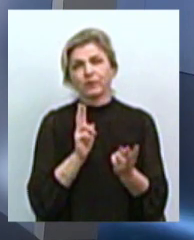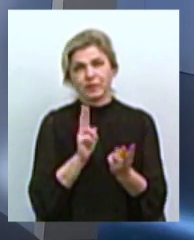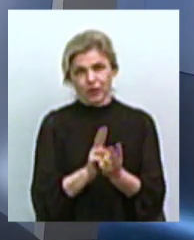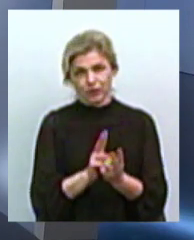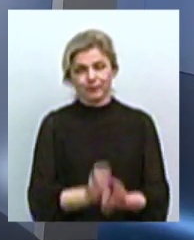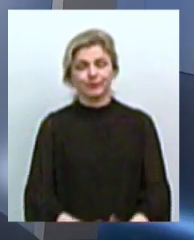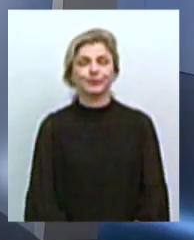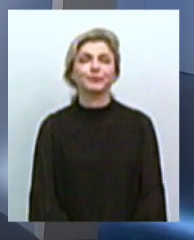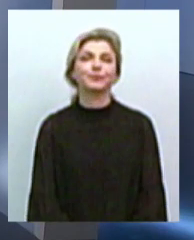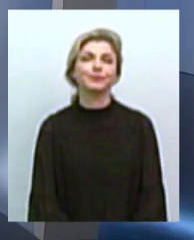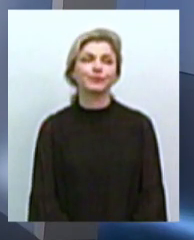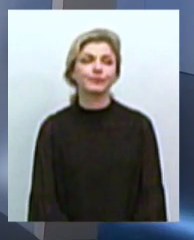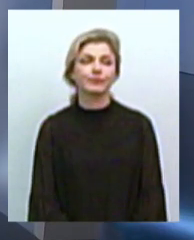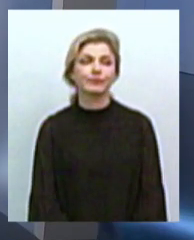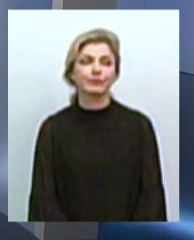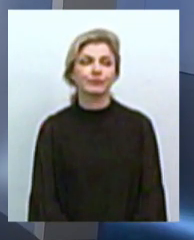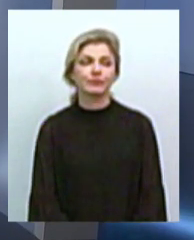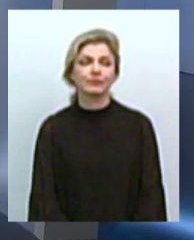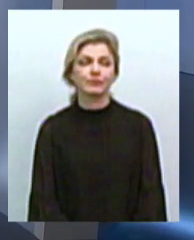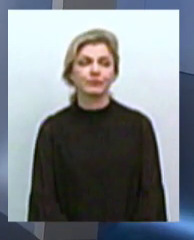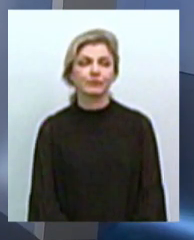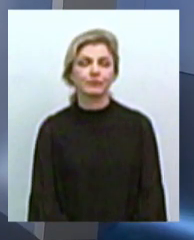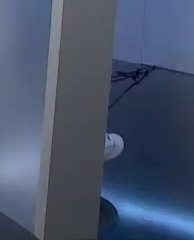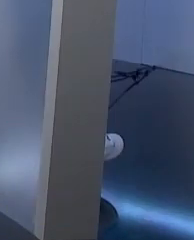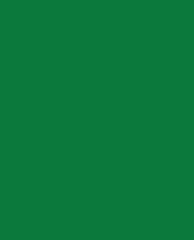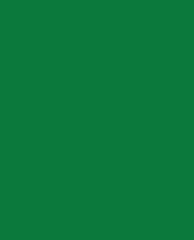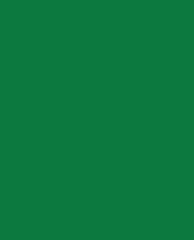буде наступна тема, підкаже вже наступний день. На все, добре.